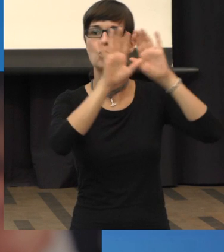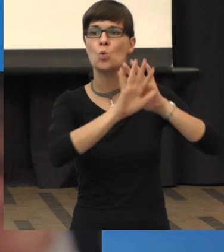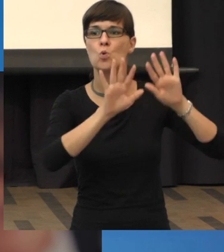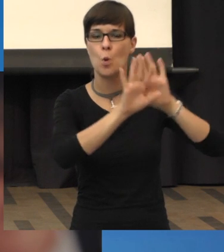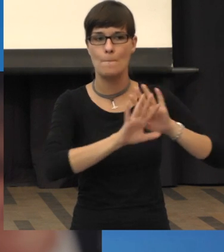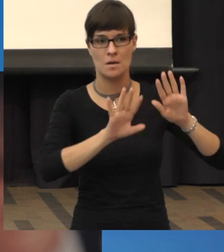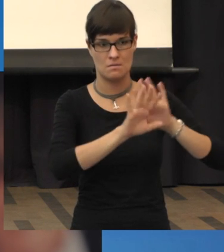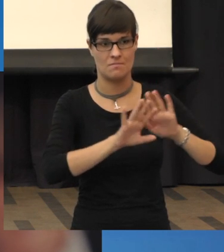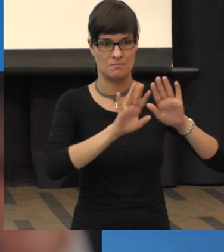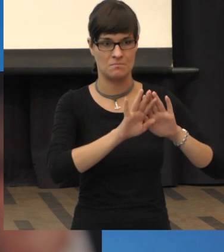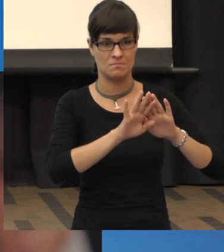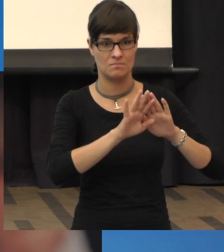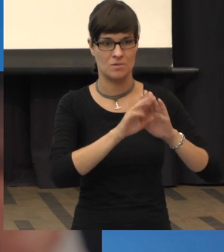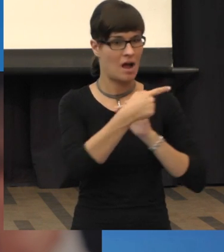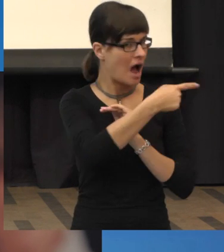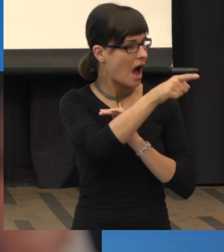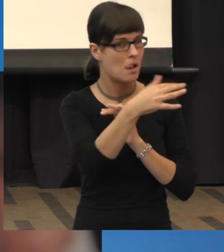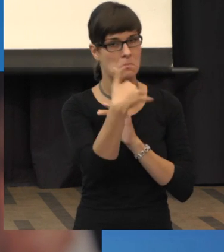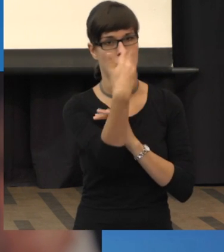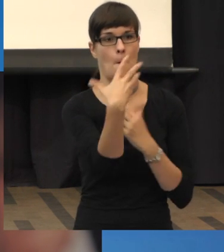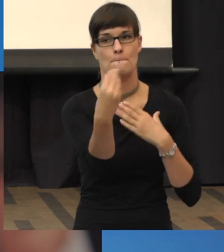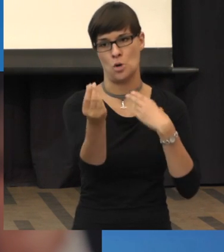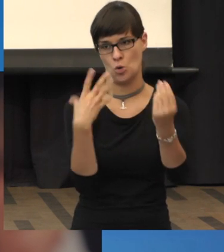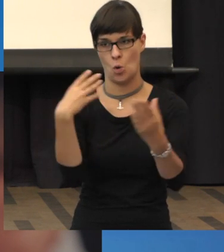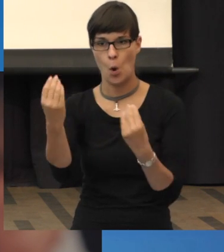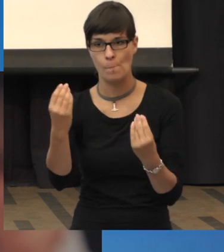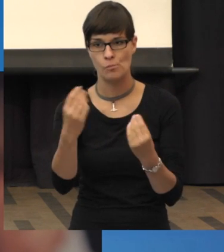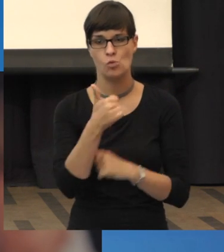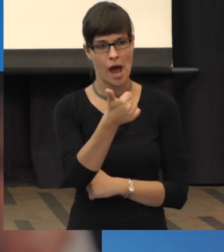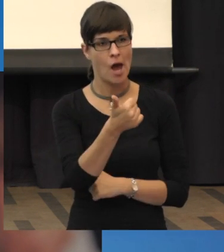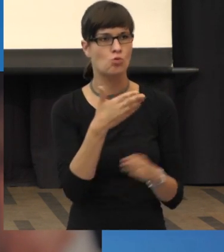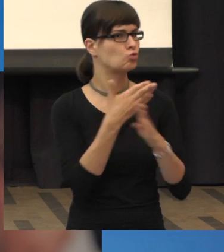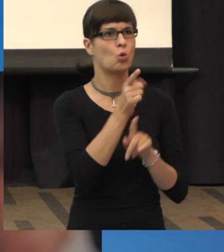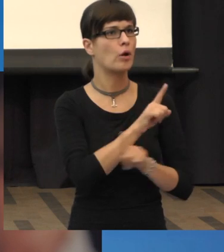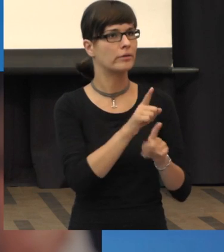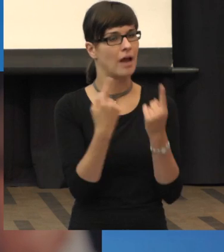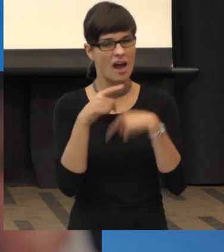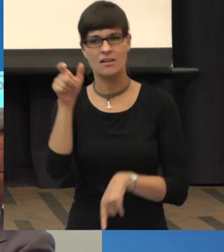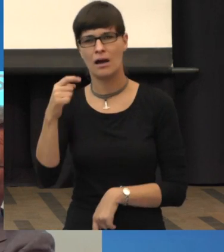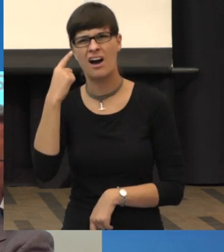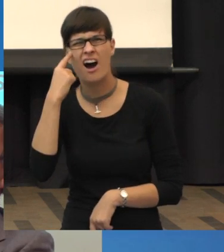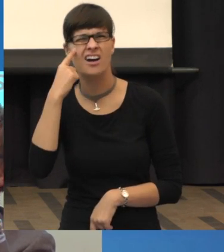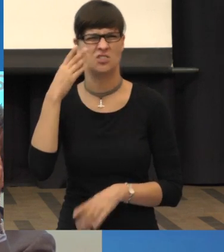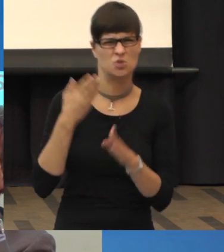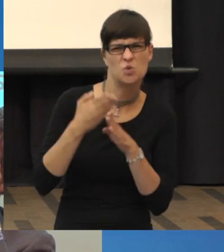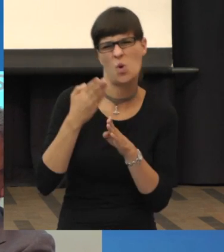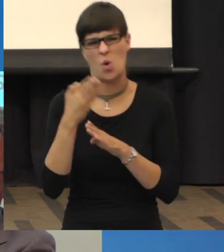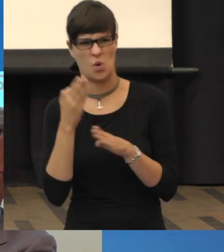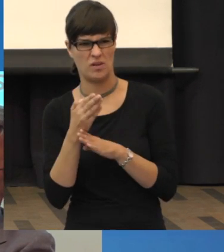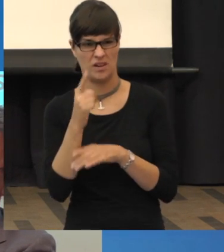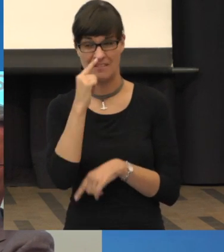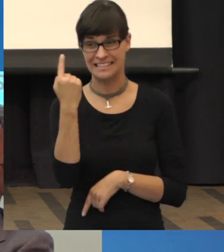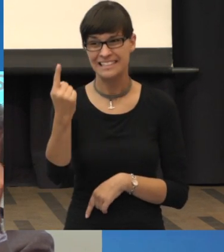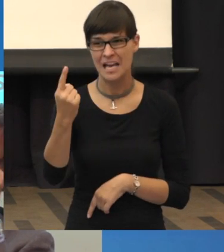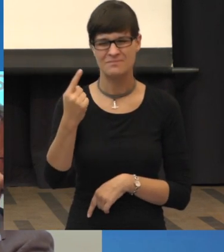und der eine nimmt sie stärker wahr, die Trübungen, und bei dem anderen stören sie nicht. Ich würde mich dann operieren lassen, wenn Sie so